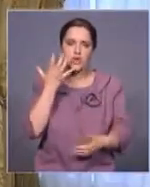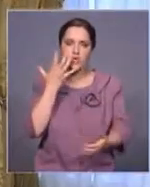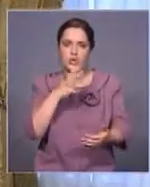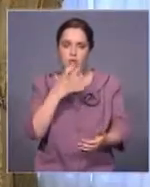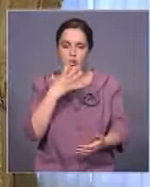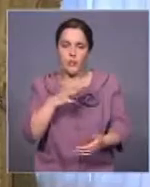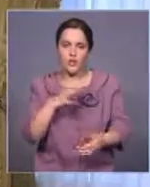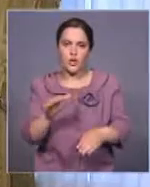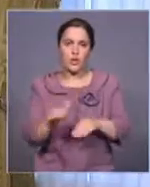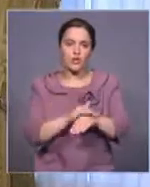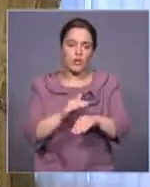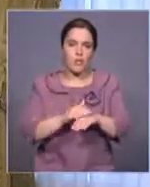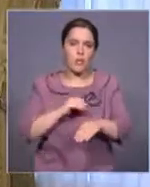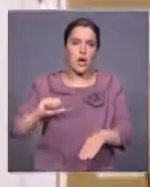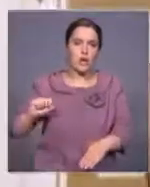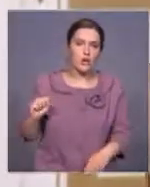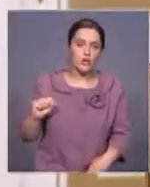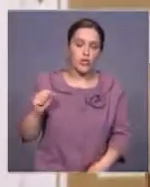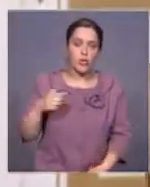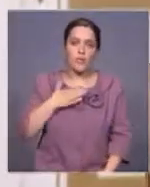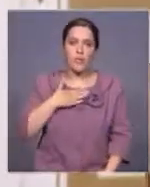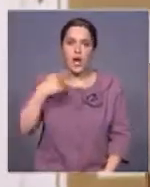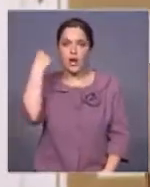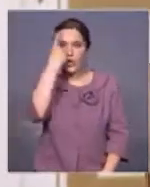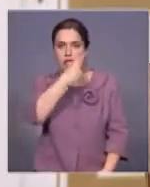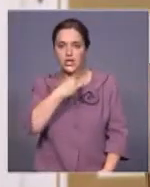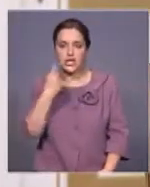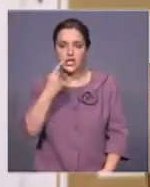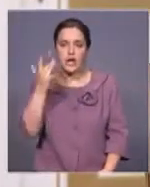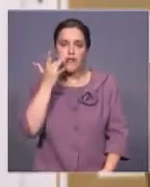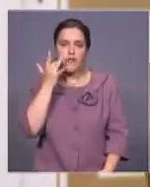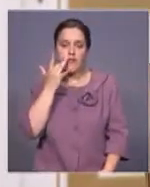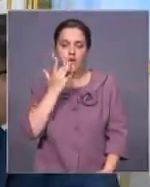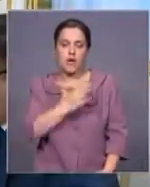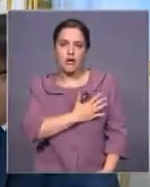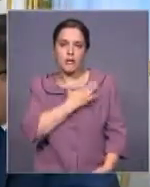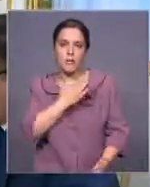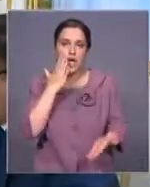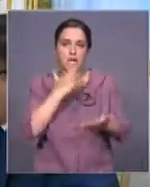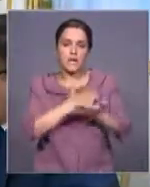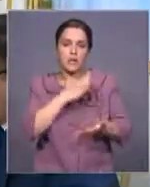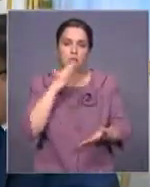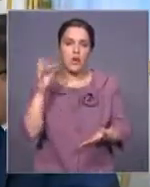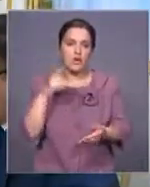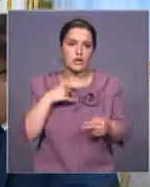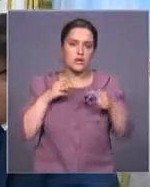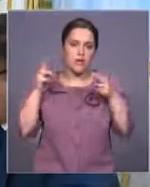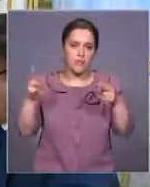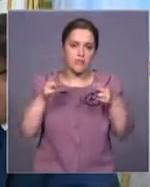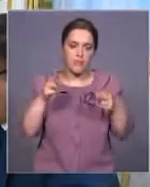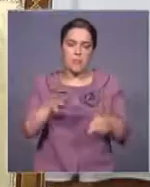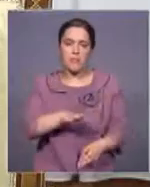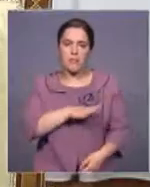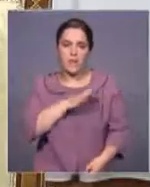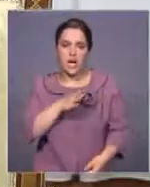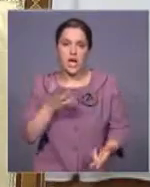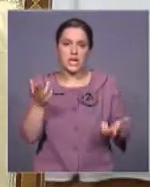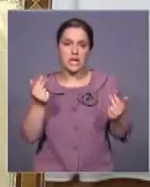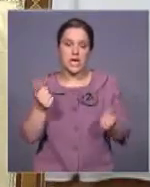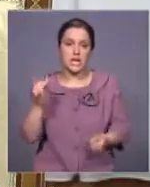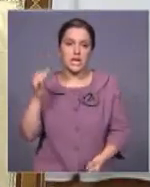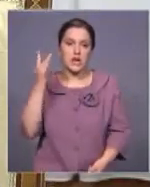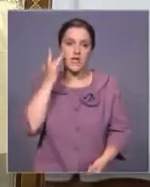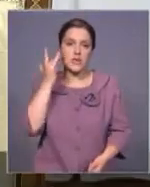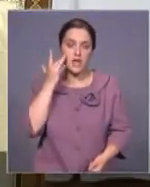всегда были хорошие впечатления. Много раз бывал я в Хорватии и всегда